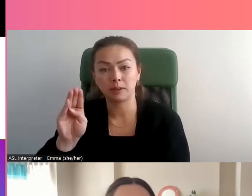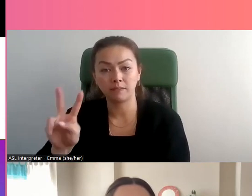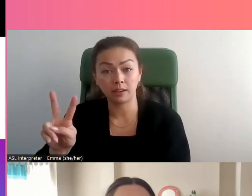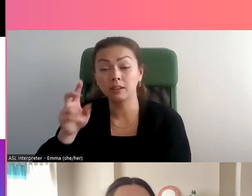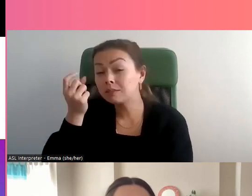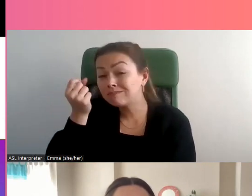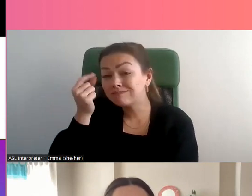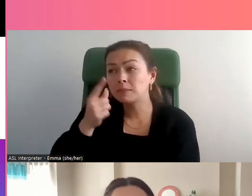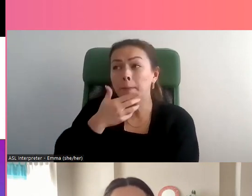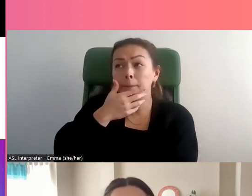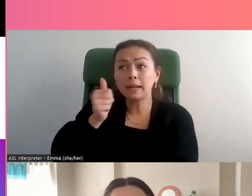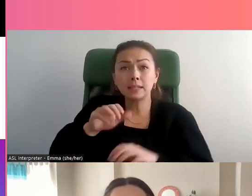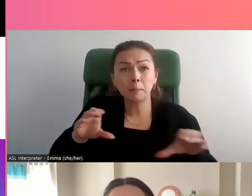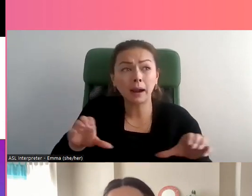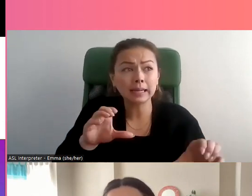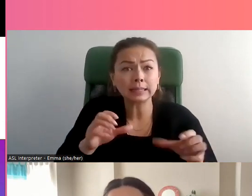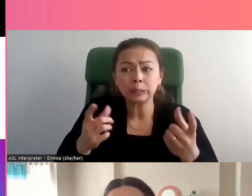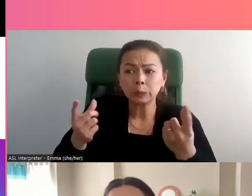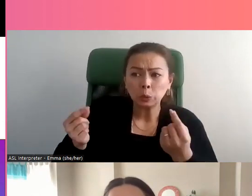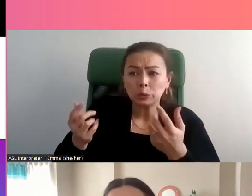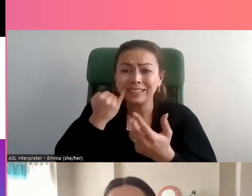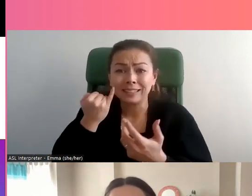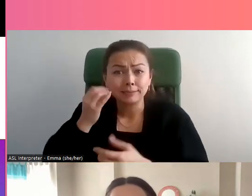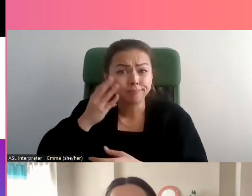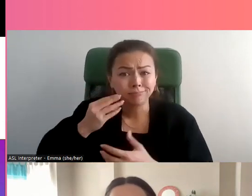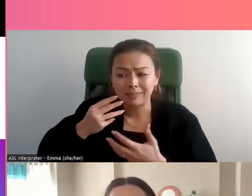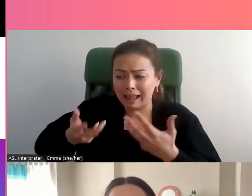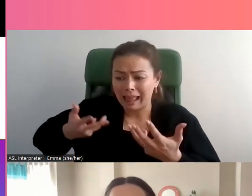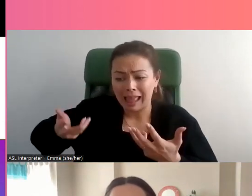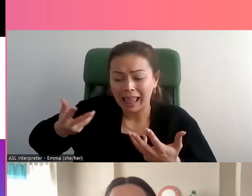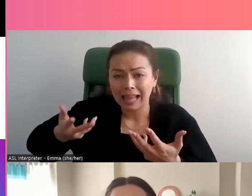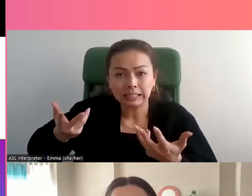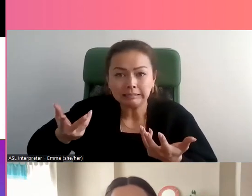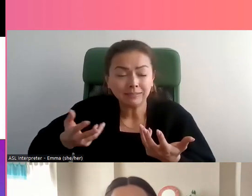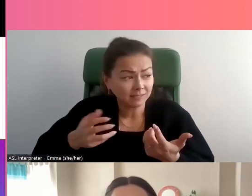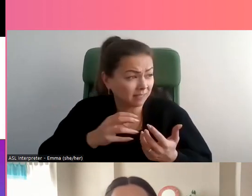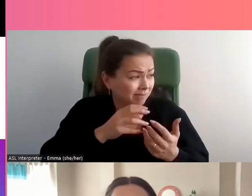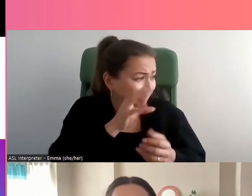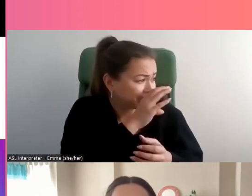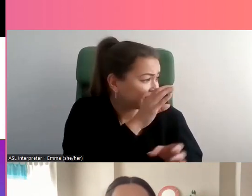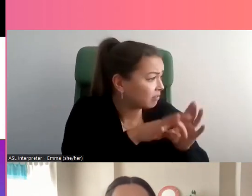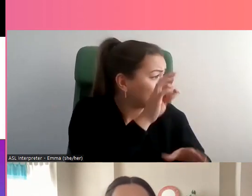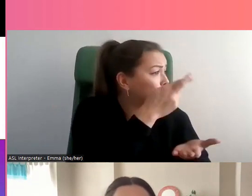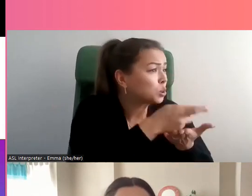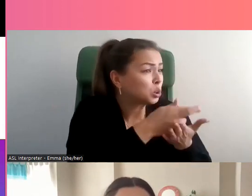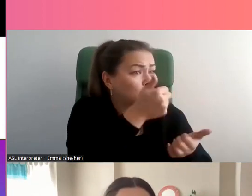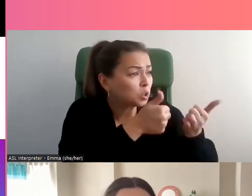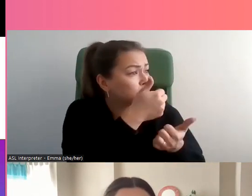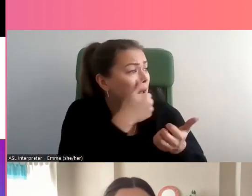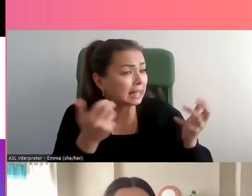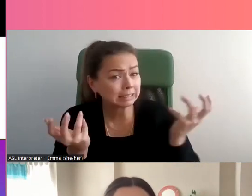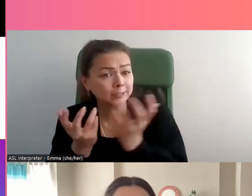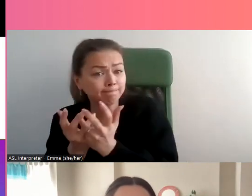les pratiques exemplaires pour réagir à ces préjudices, et il est souvent difficile de déterminer quelles ressources sont disponibles pour appuyer les jeunes.